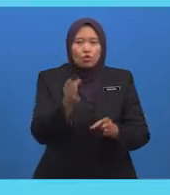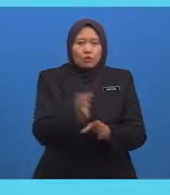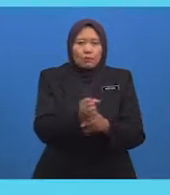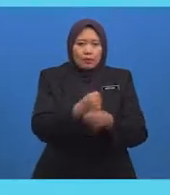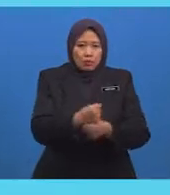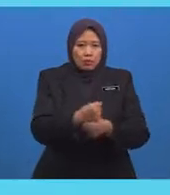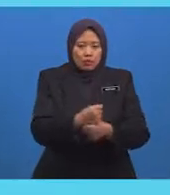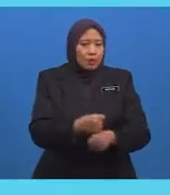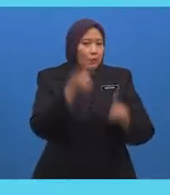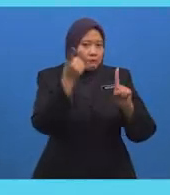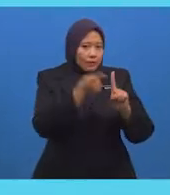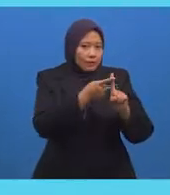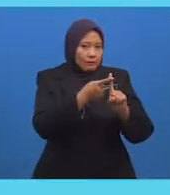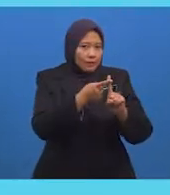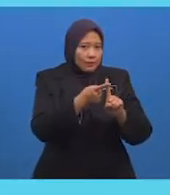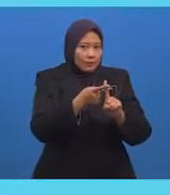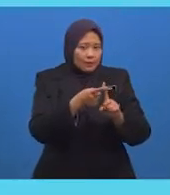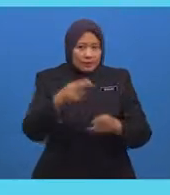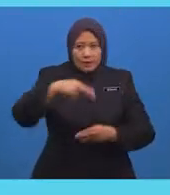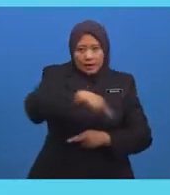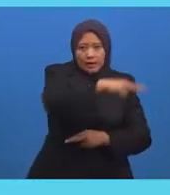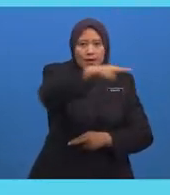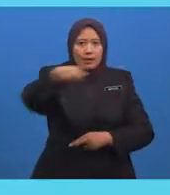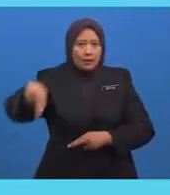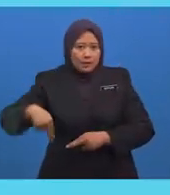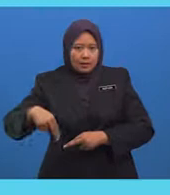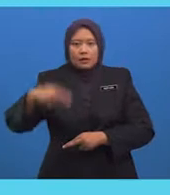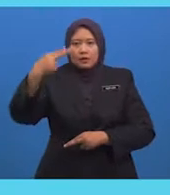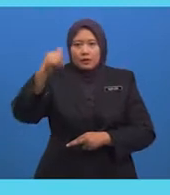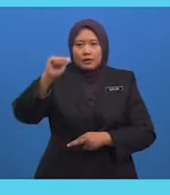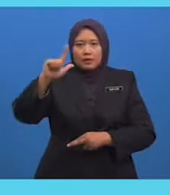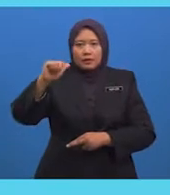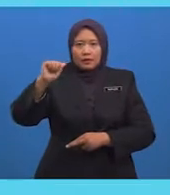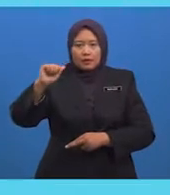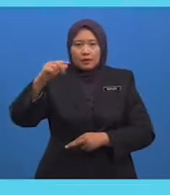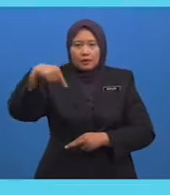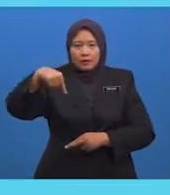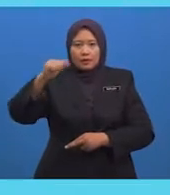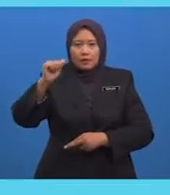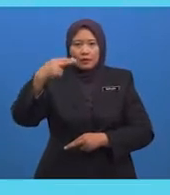Iaitu lingkaran Dan yang kedua Bentuk kuliah